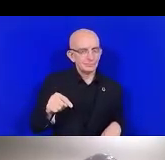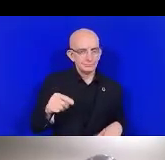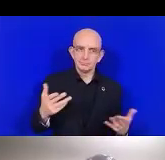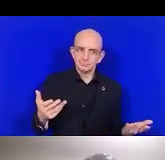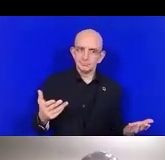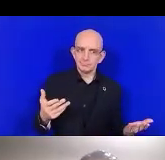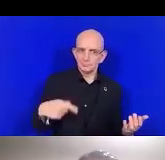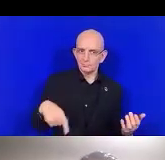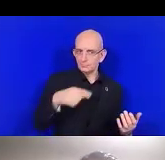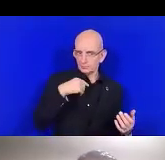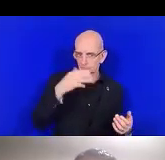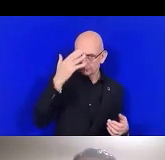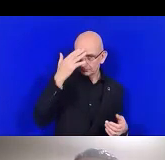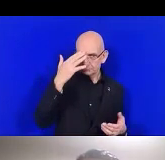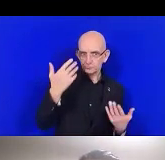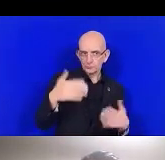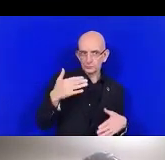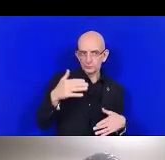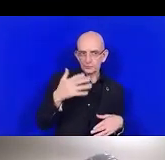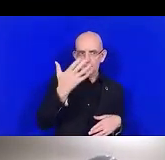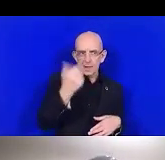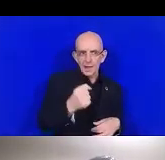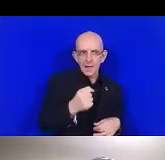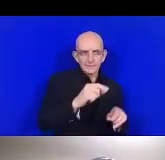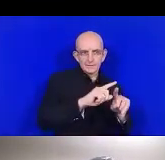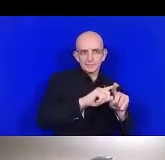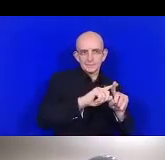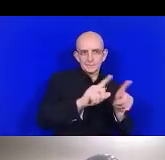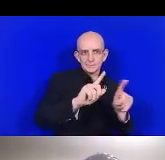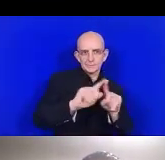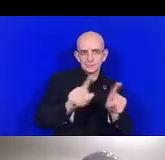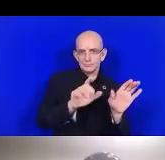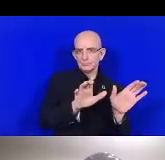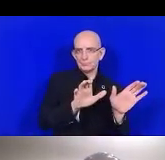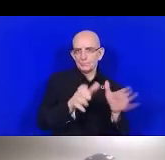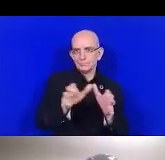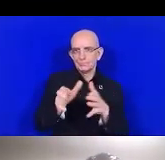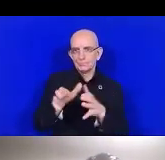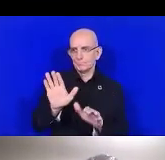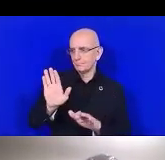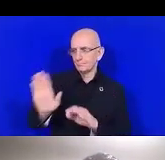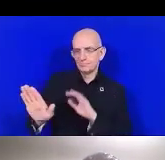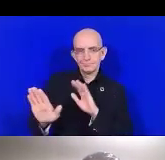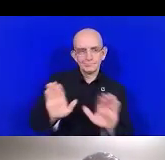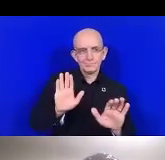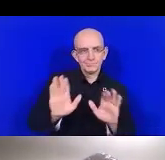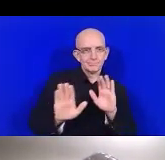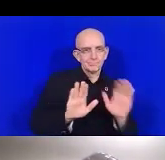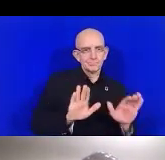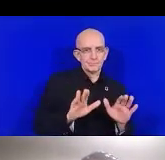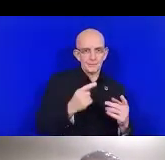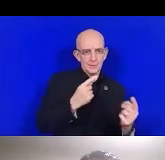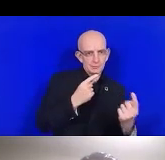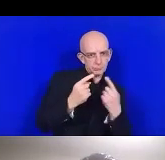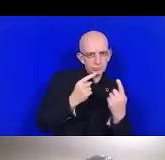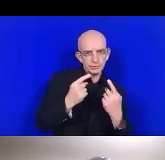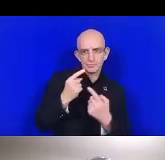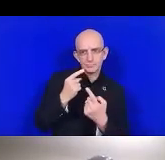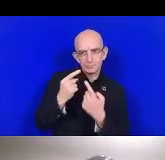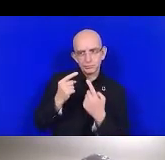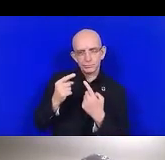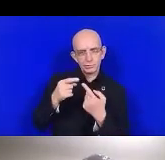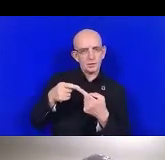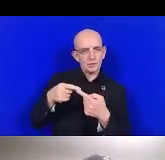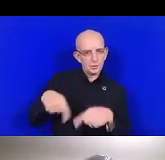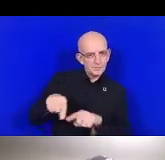différence entre les institutions publiques et privées, entre les communautés et les conseils,